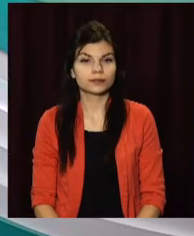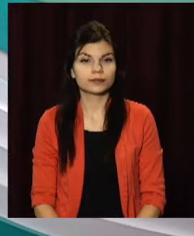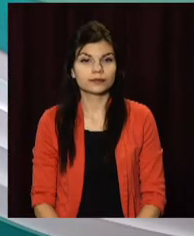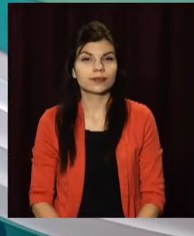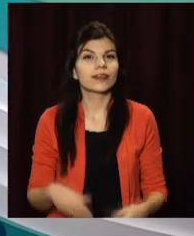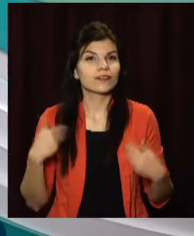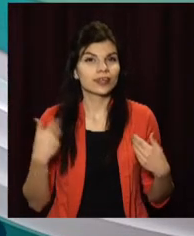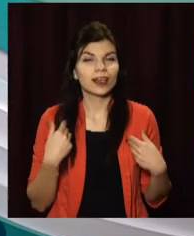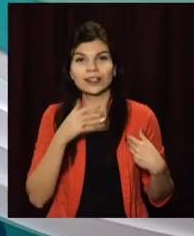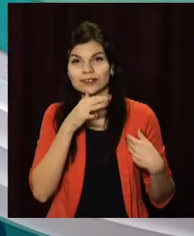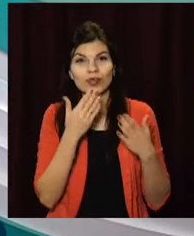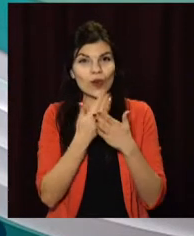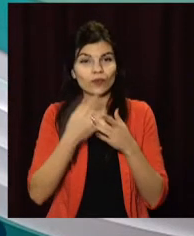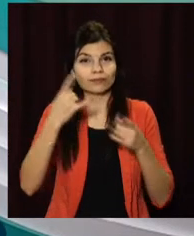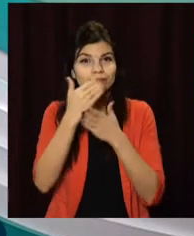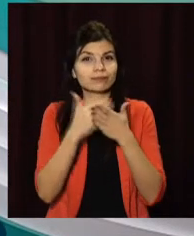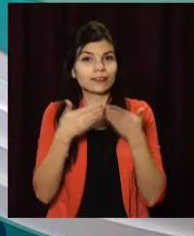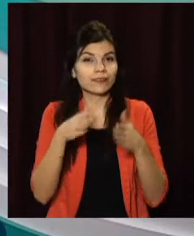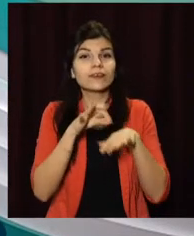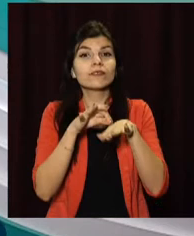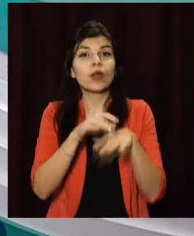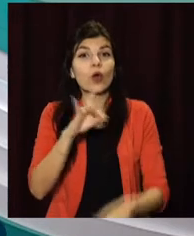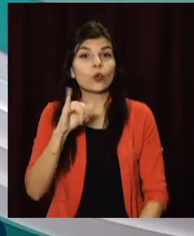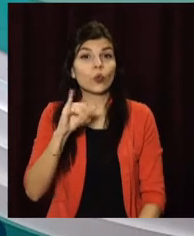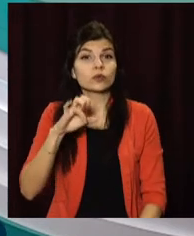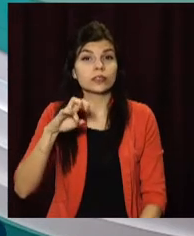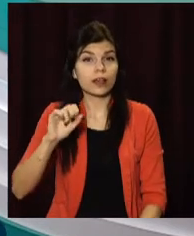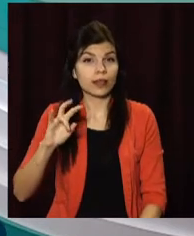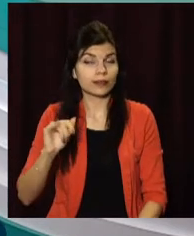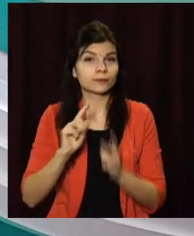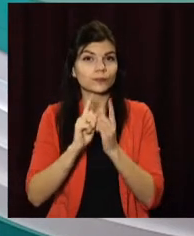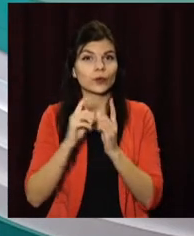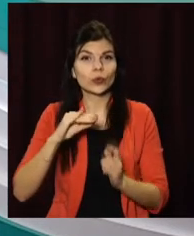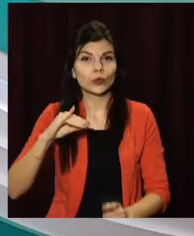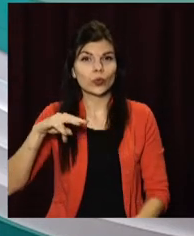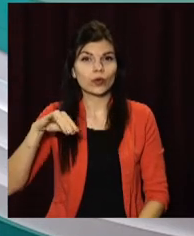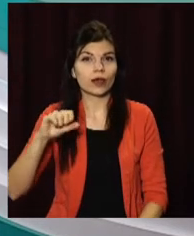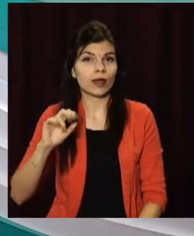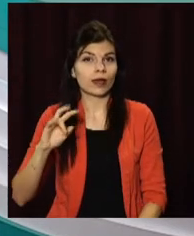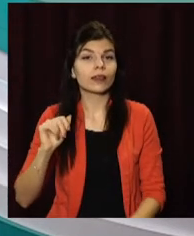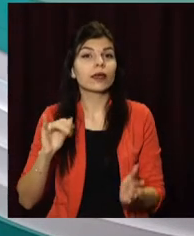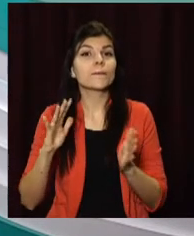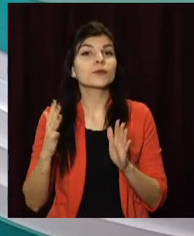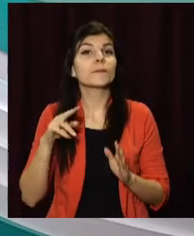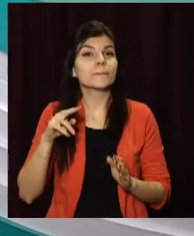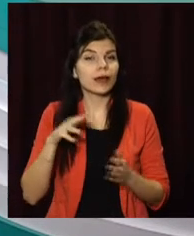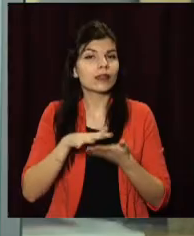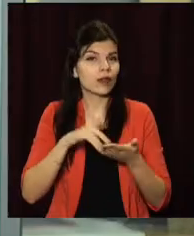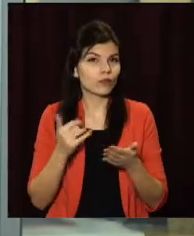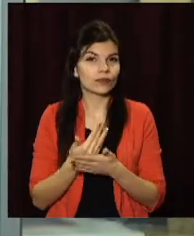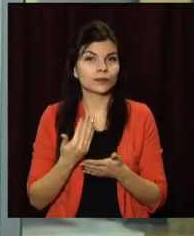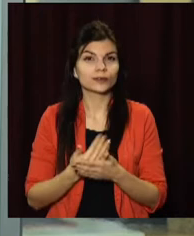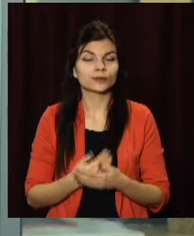Вітаю, час новий на відкритому у студії Руслана Козиряцька та сурдоперекладачка Юріана Пуговкіне про події п'ятниці вдалі у випуску.